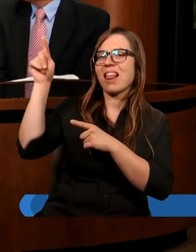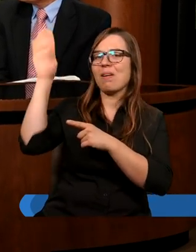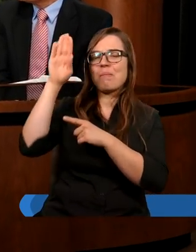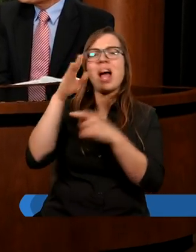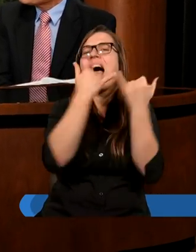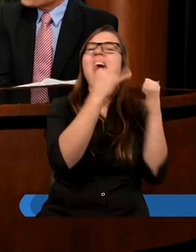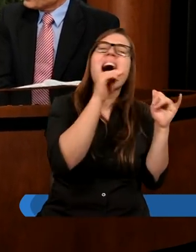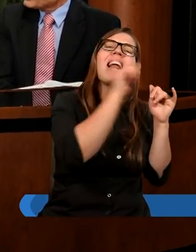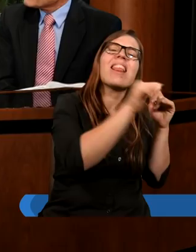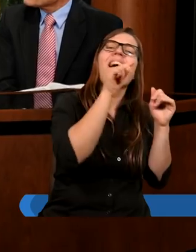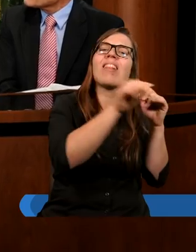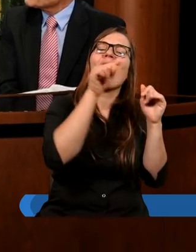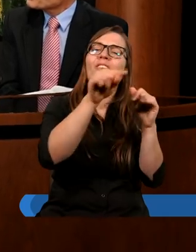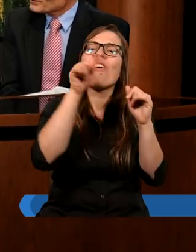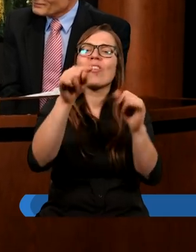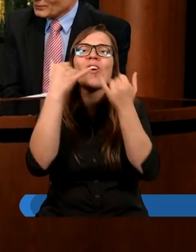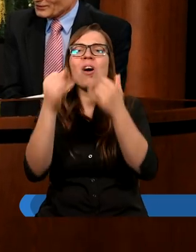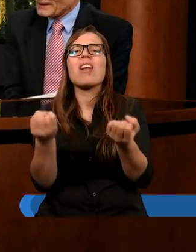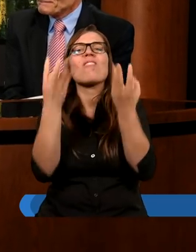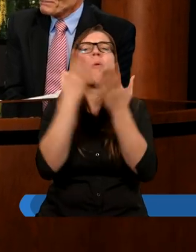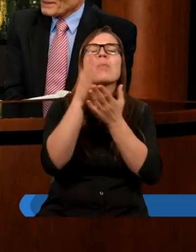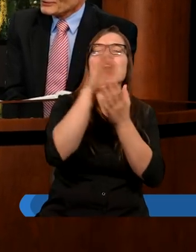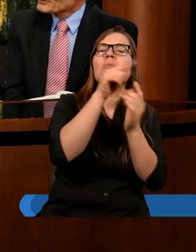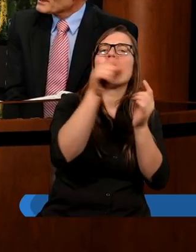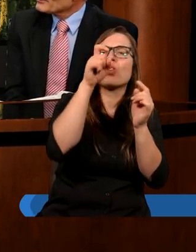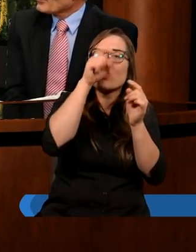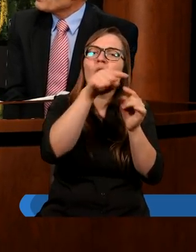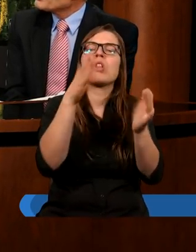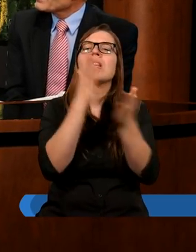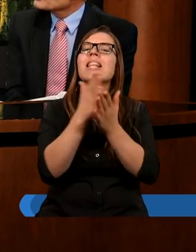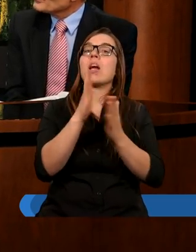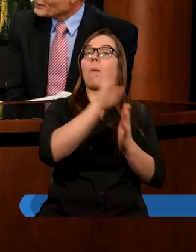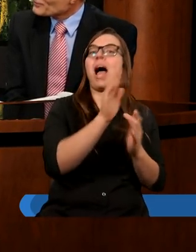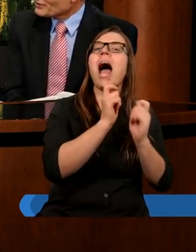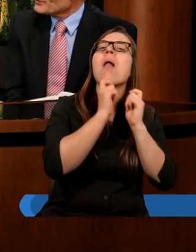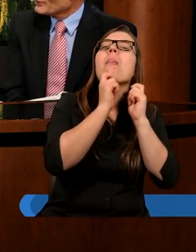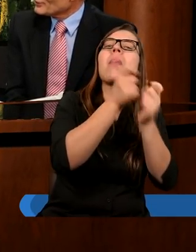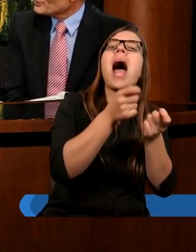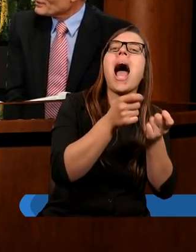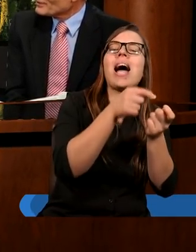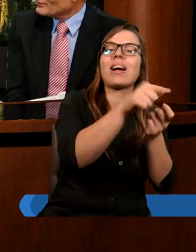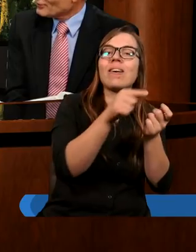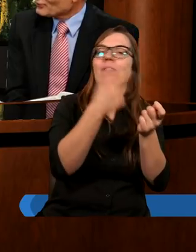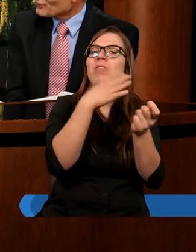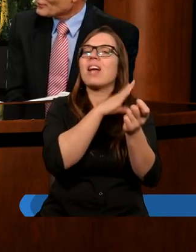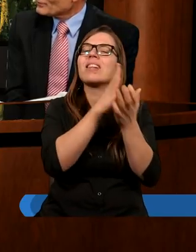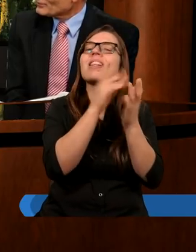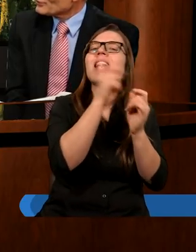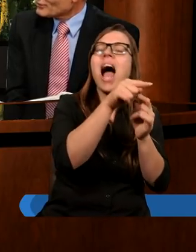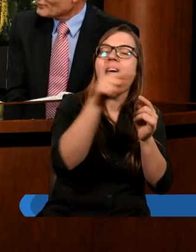inne istoty stworzone przez Boga zostały obdarzone przez Niego nieśmiertelnością.